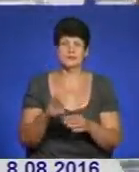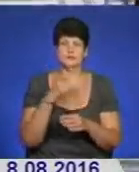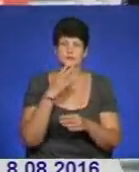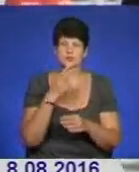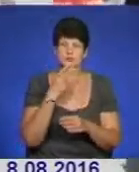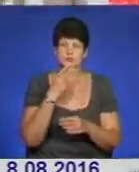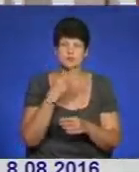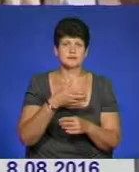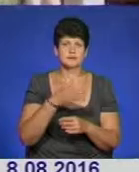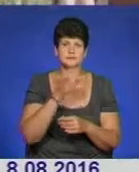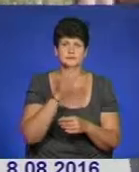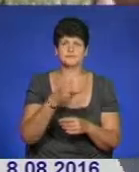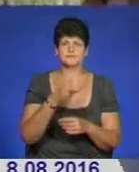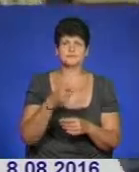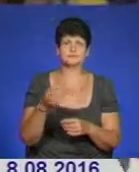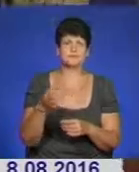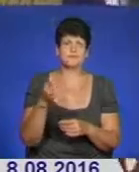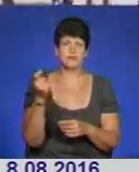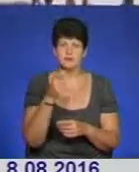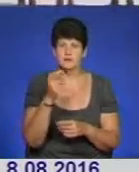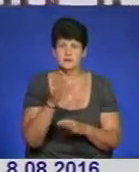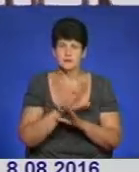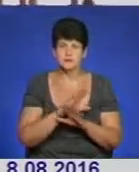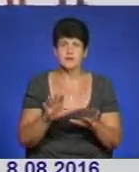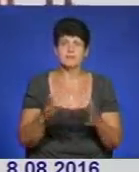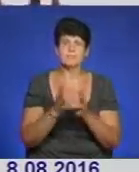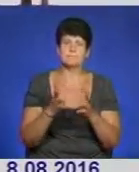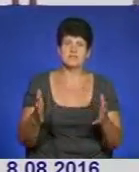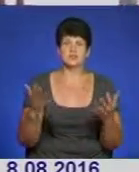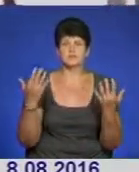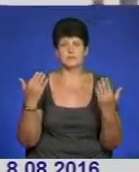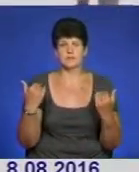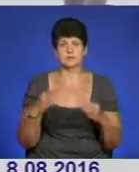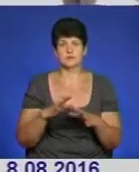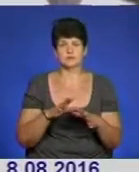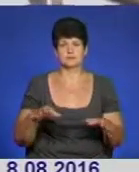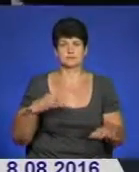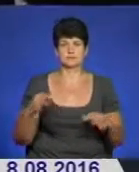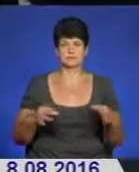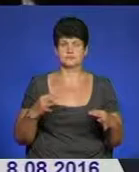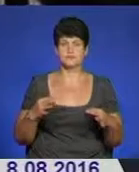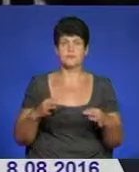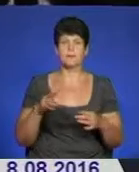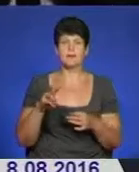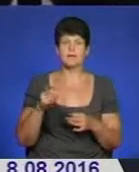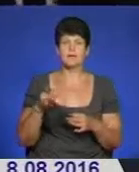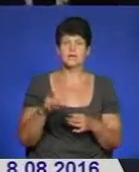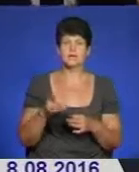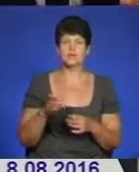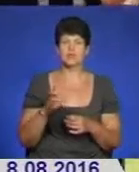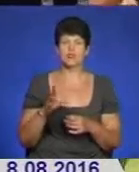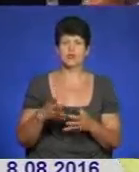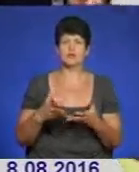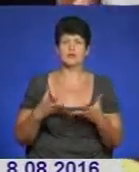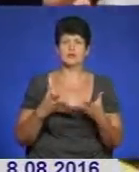та уникати переєдання. Варто більше відпочивати й уникати стресових ситуацій. Магнітні бурі часто впливають на